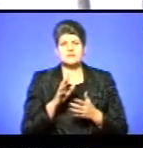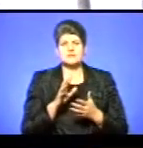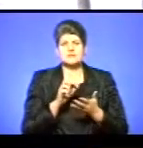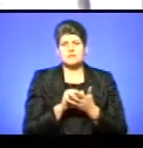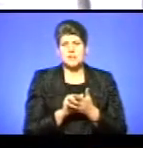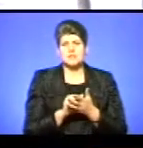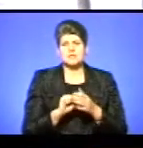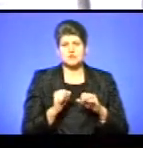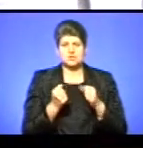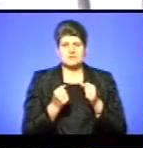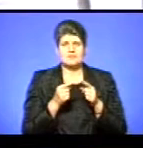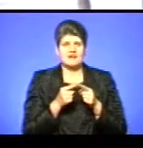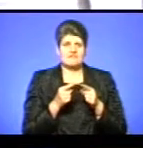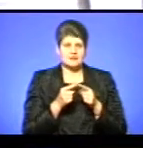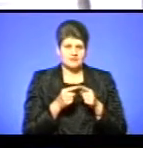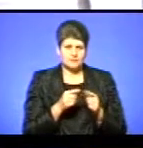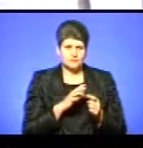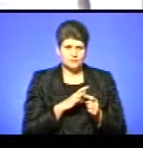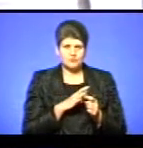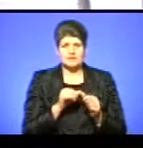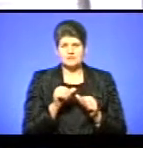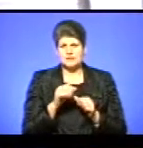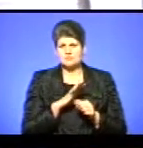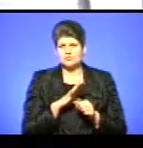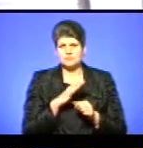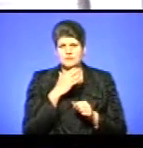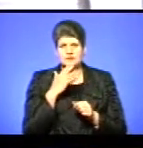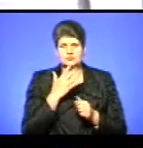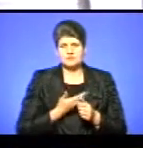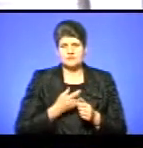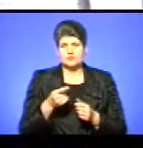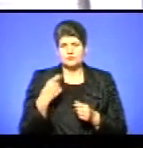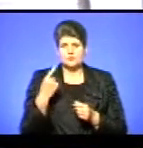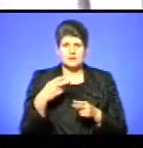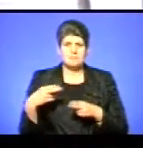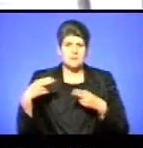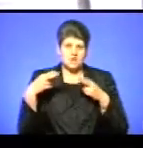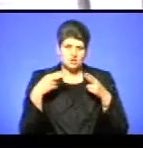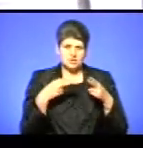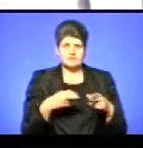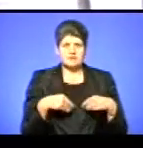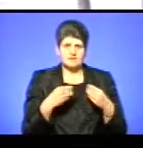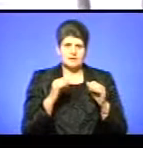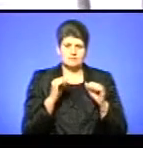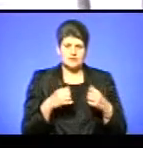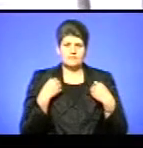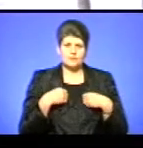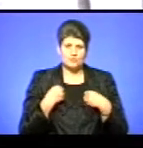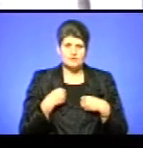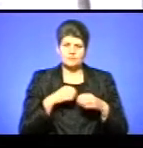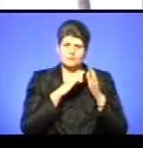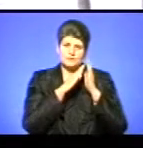квартиру в Києві, в якій проживало, окрім нашого, дуже багато жителів Тернопільської області, тільки приїжджали, давали можливість їм прийняти душ,